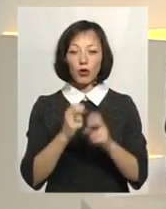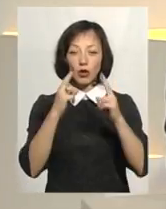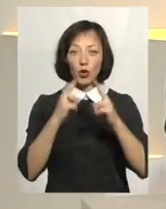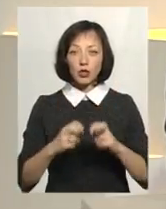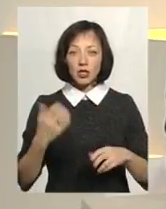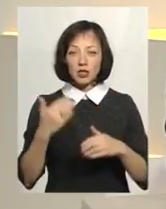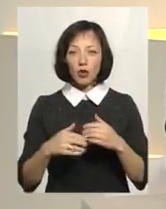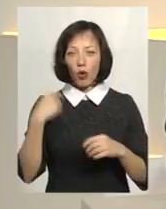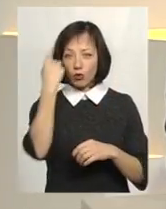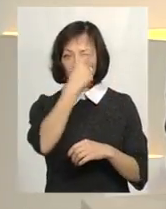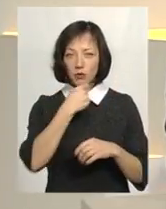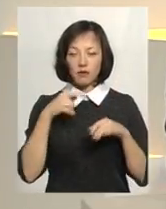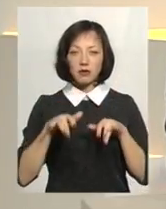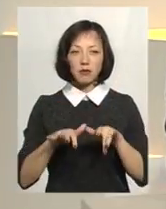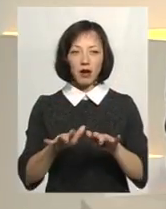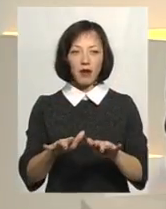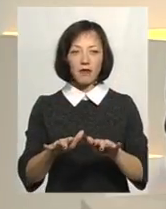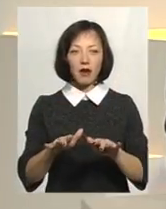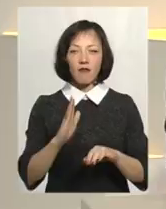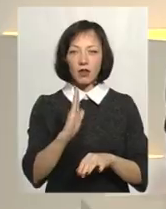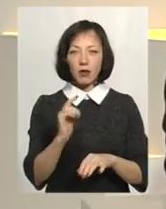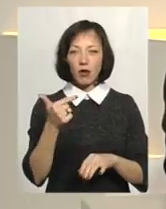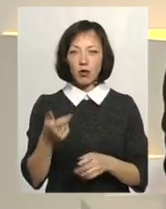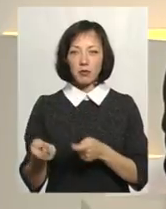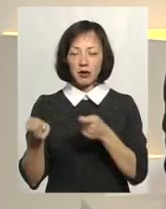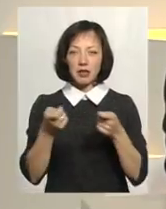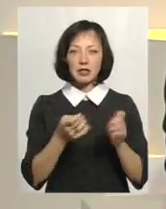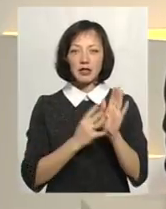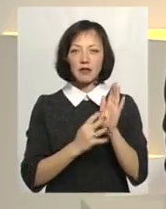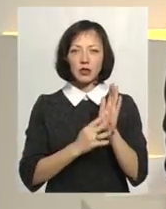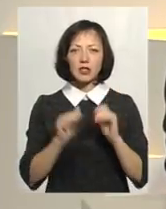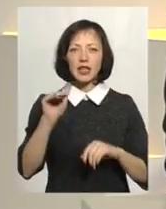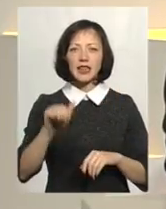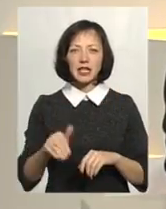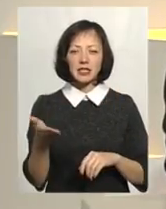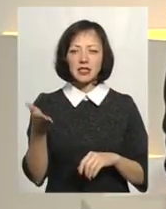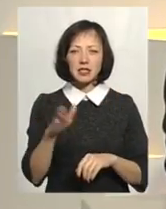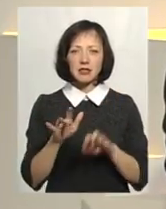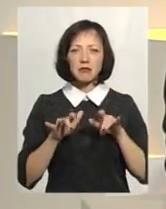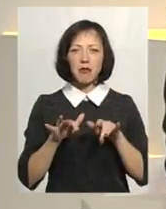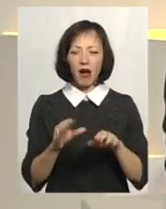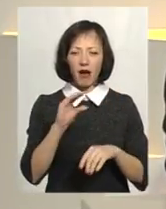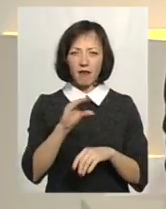особові справи, Володимир Григорьович приніс. Бачите, 90 тисяч справ досліджено.